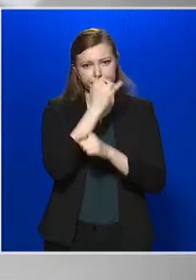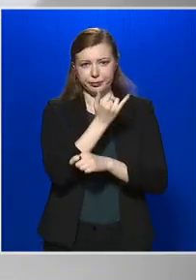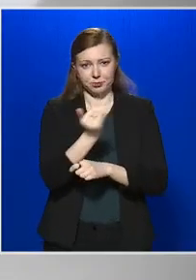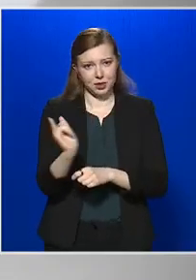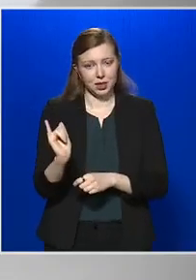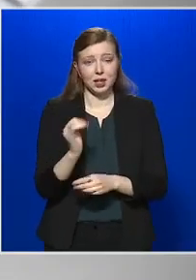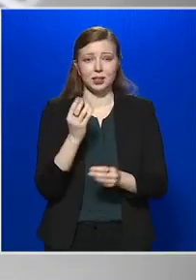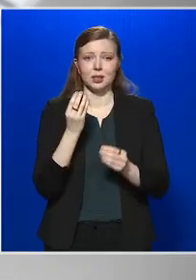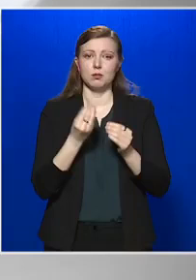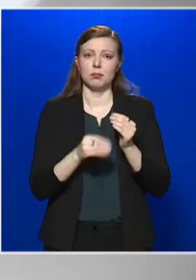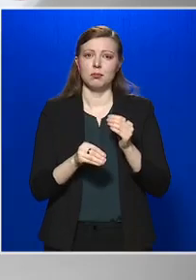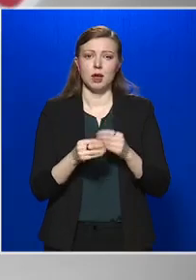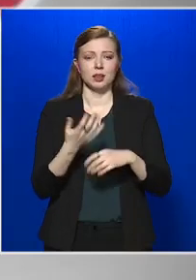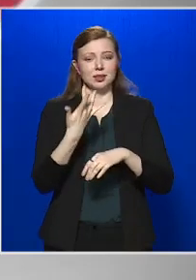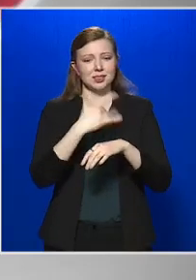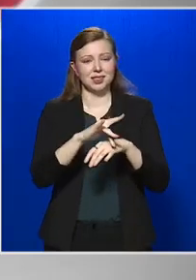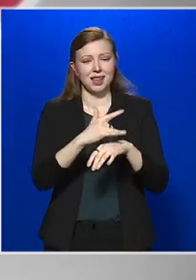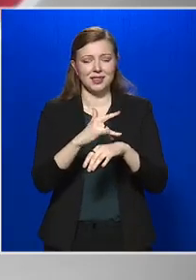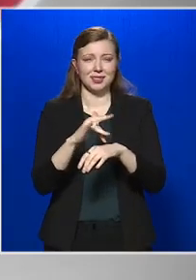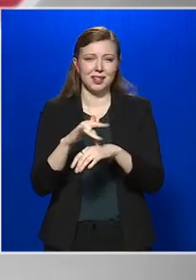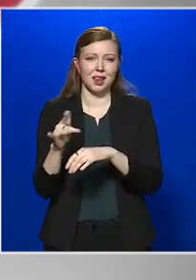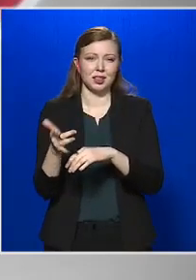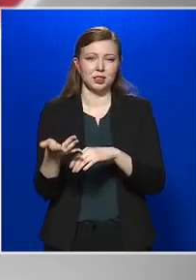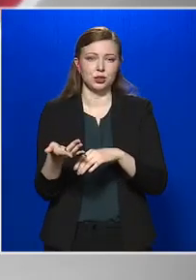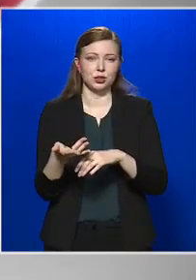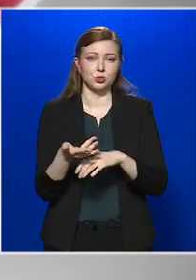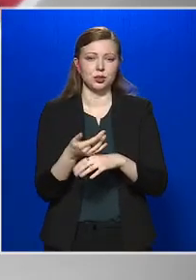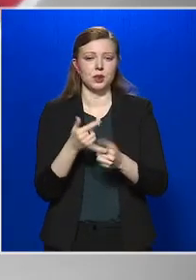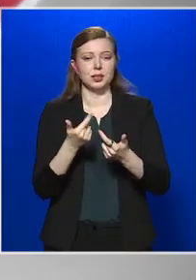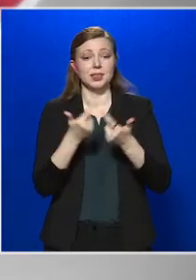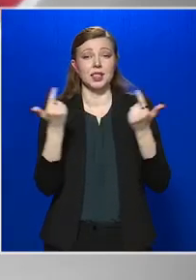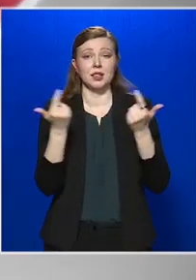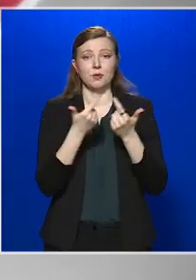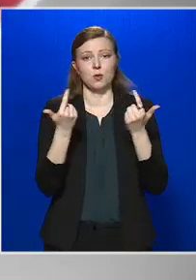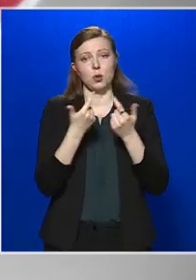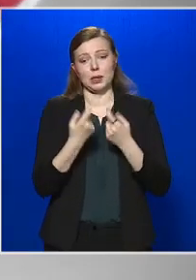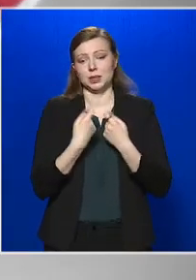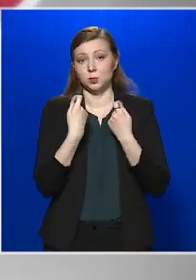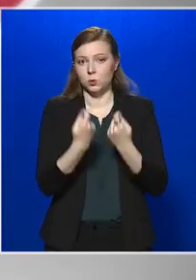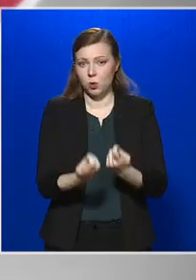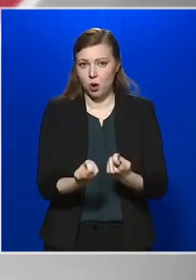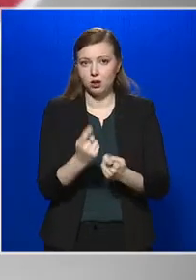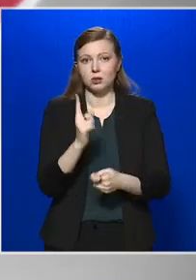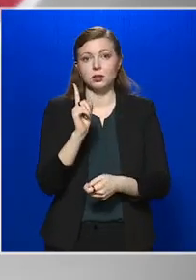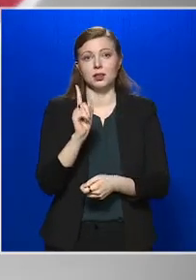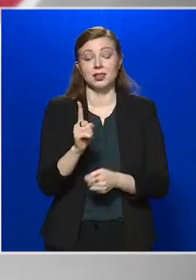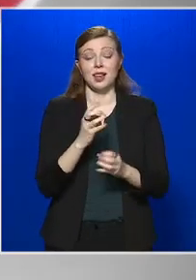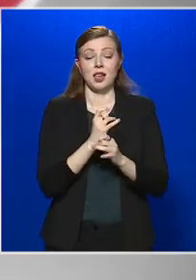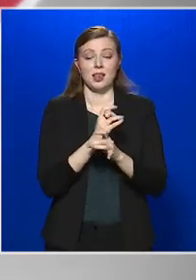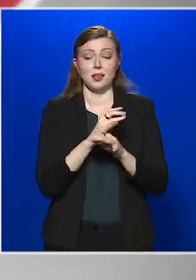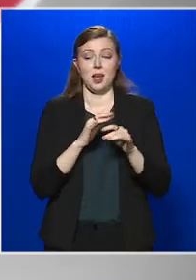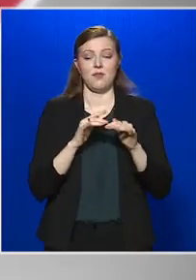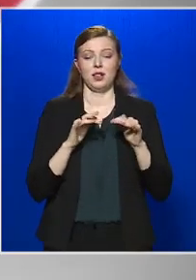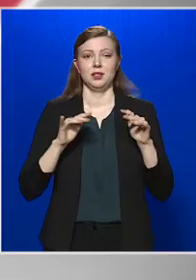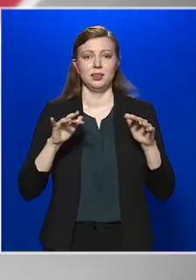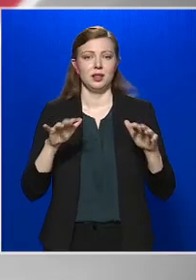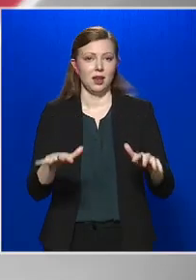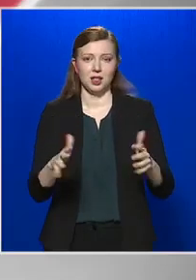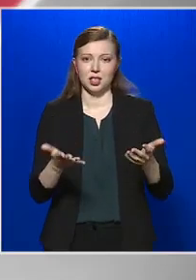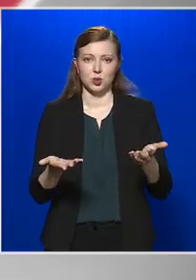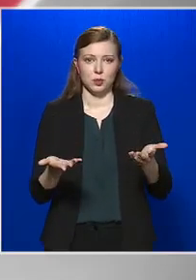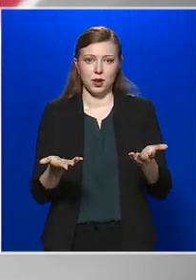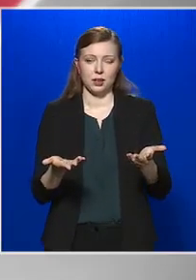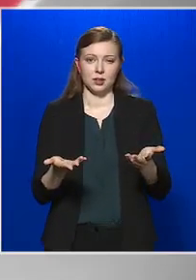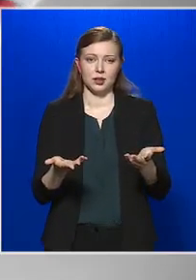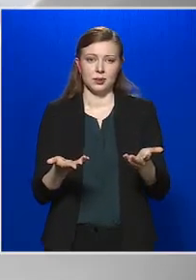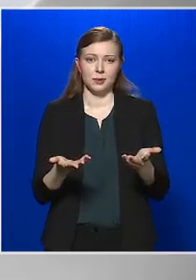mert a tesztelés az információt nyújt, de a járvány terjedésében